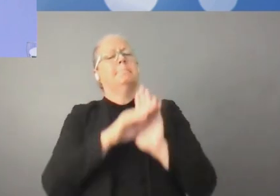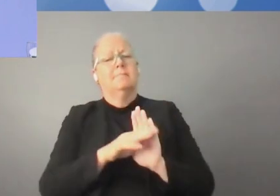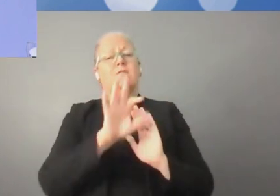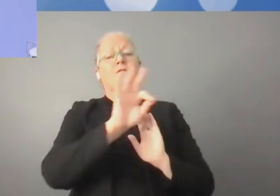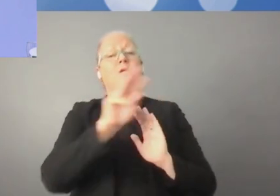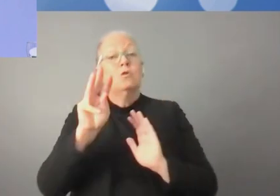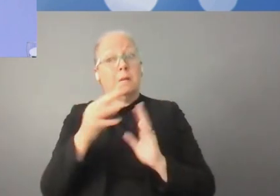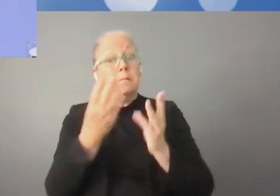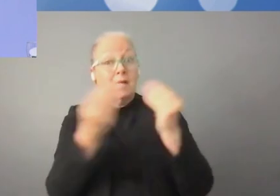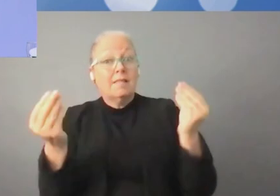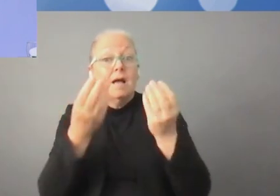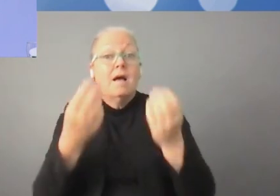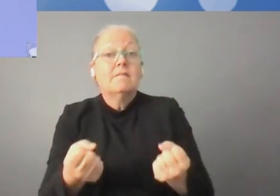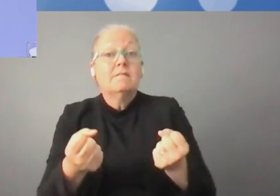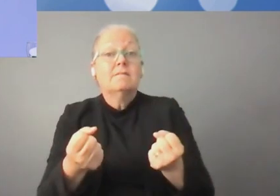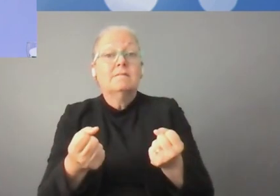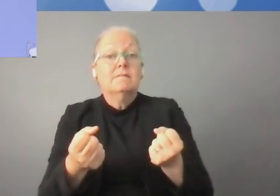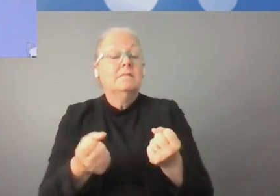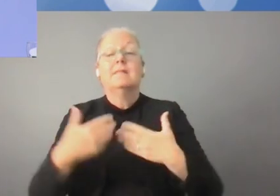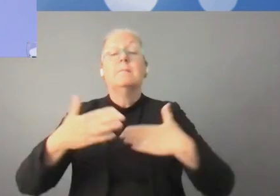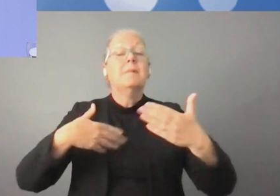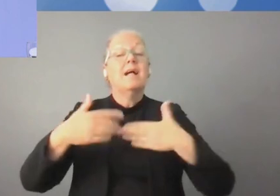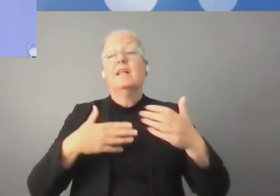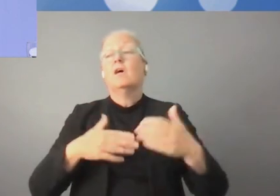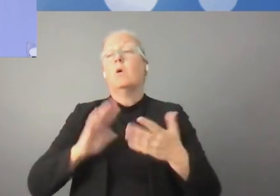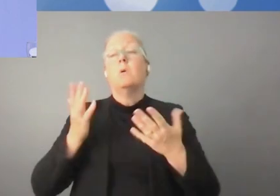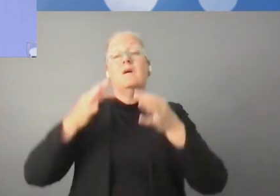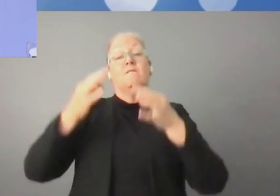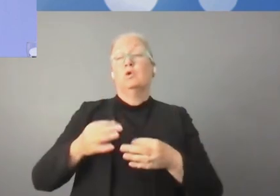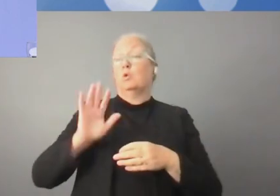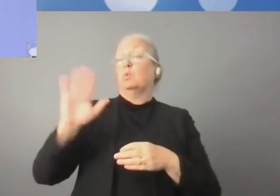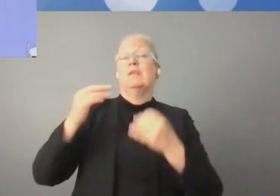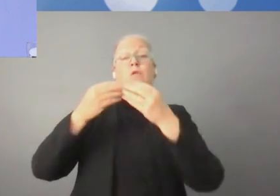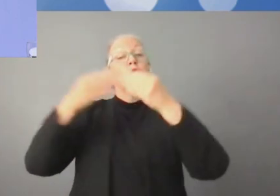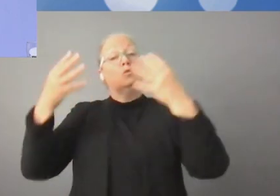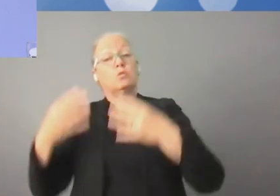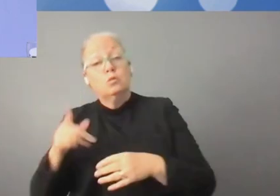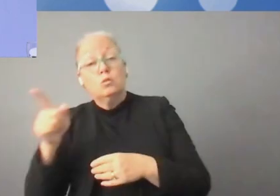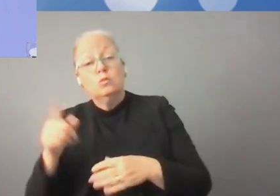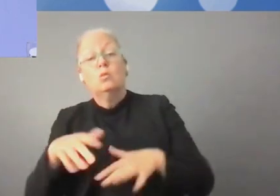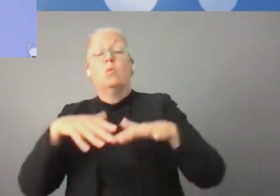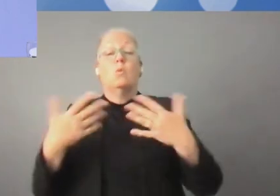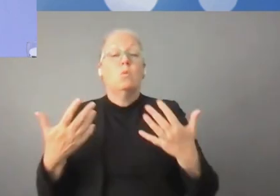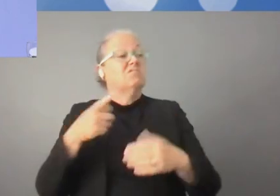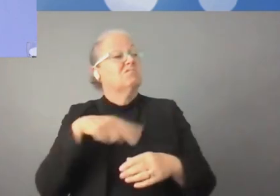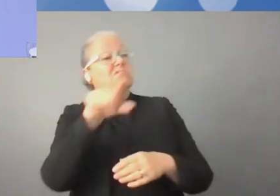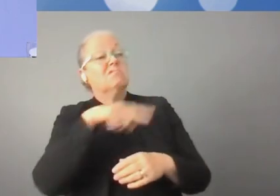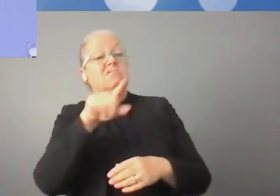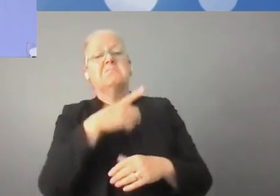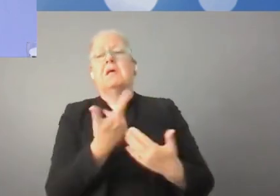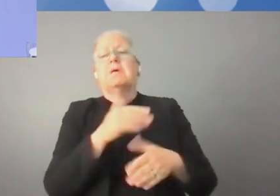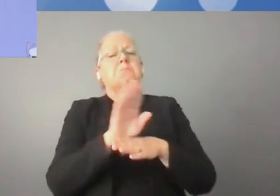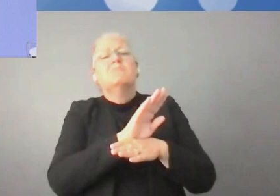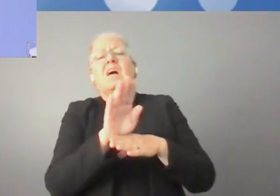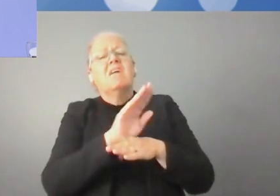parce que vous avez parlé de cadres juridiques, vous avez parlé de réglementation, je pense. Il y a déjà des outils juridiques qui sont en vigueur, qui sont mis en application.